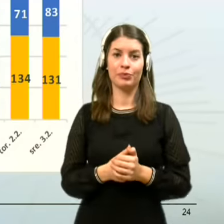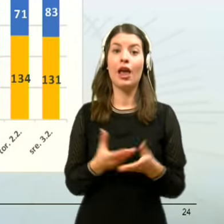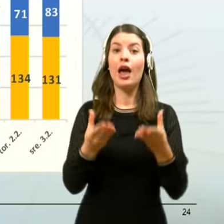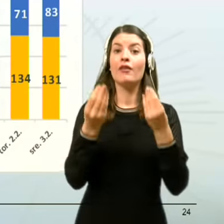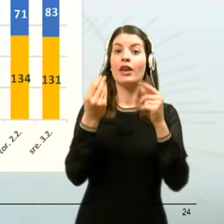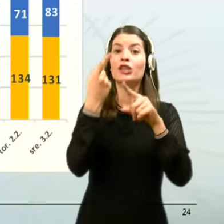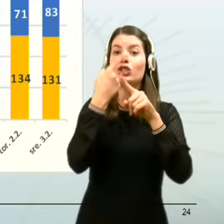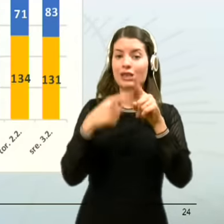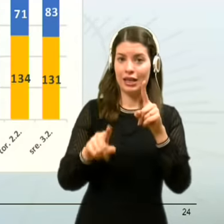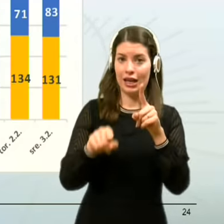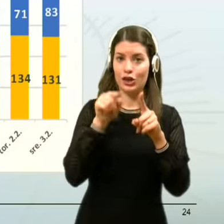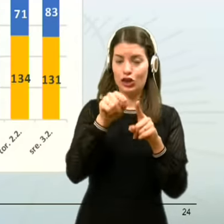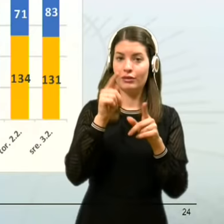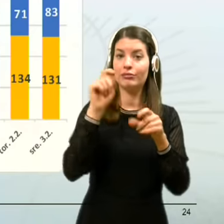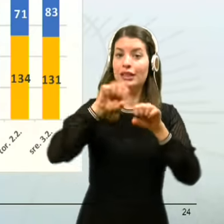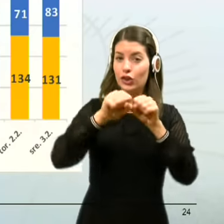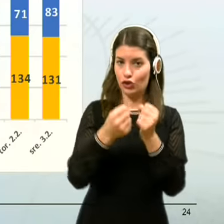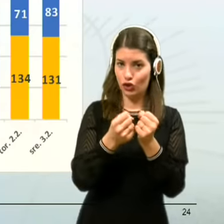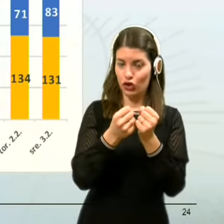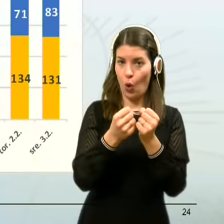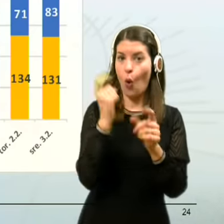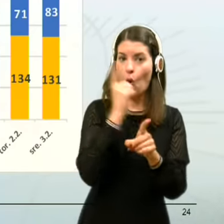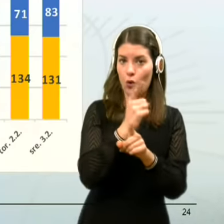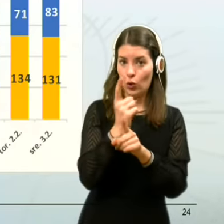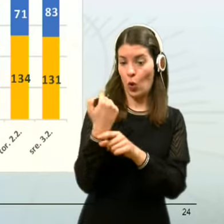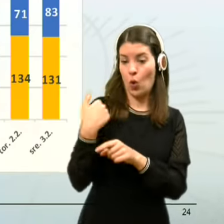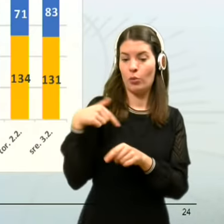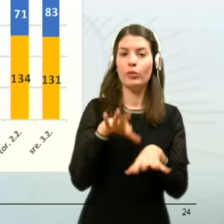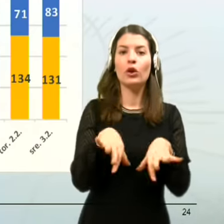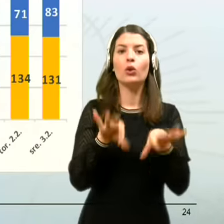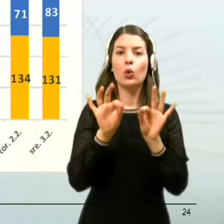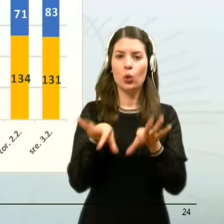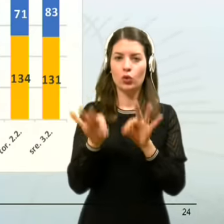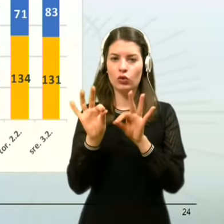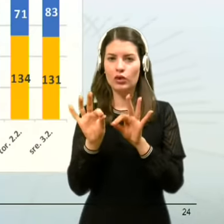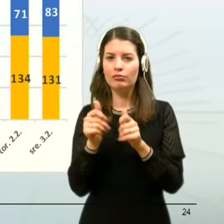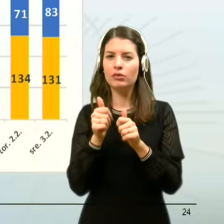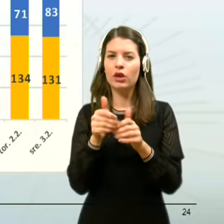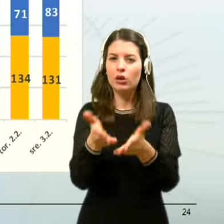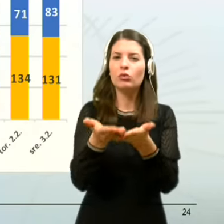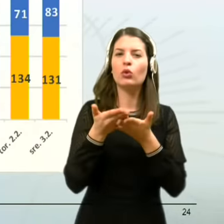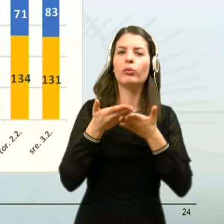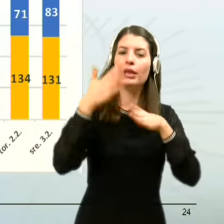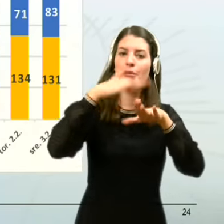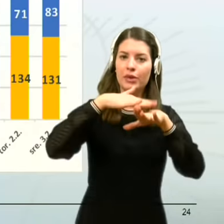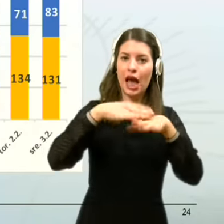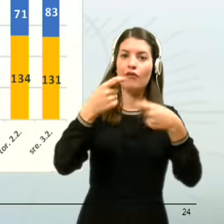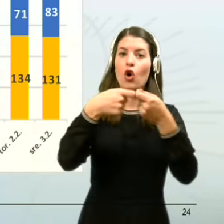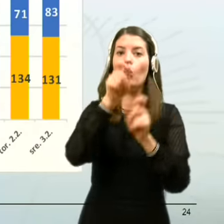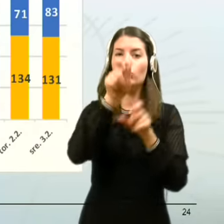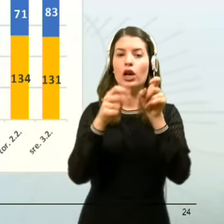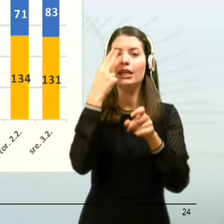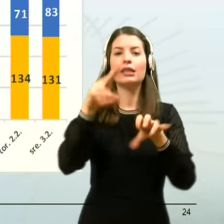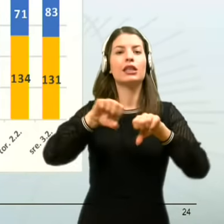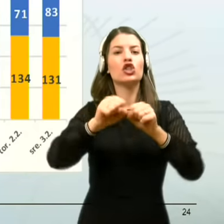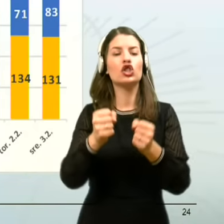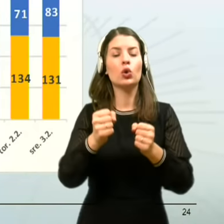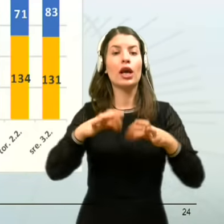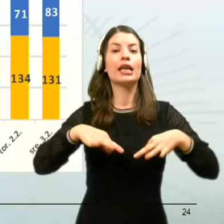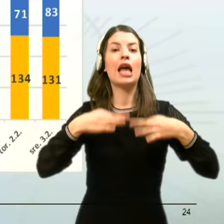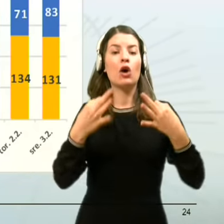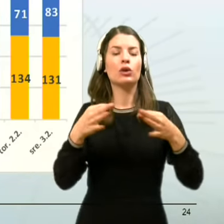delež na štetih kršitev odlokov smo policisti ugotovili, ko smo ali sprejeli prijave občanov v kršitvah javnega reda meru